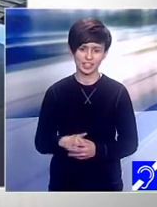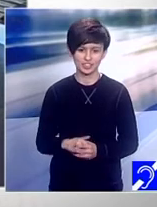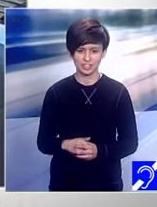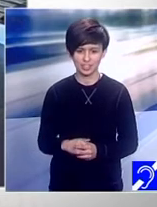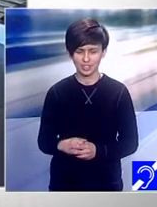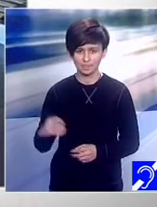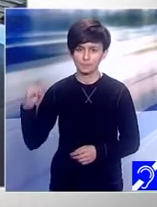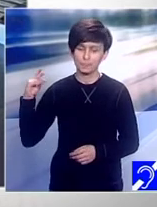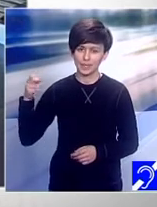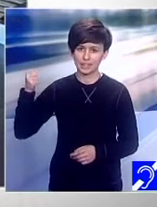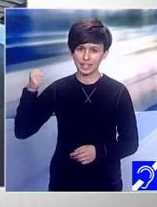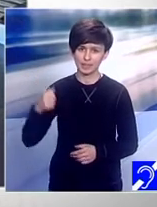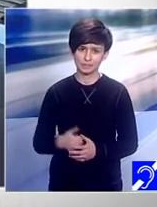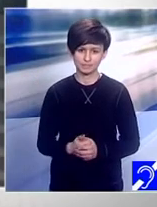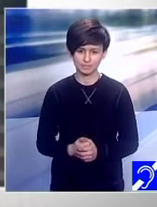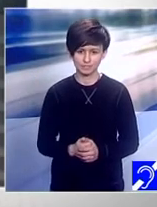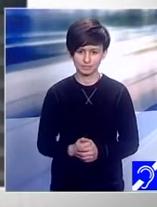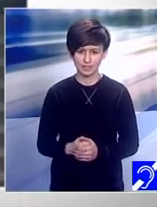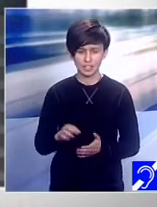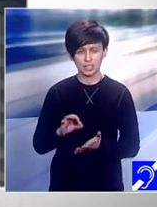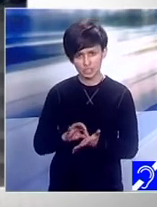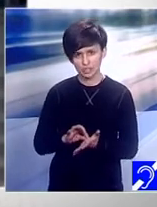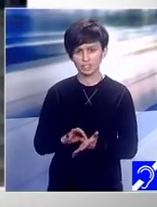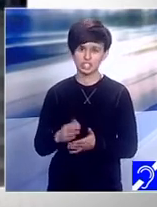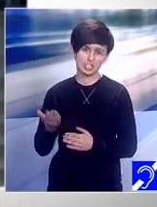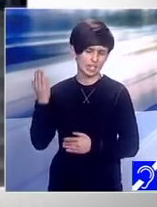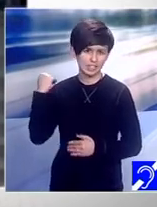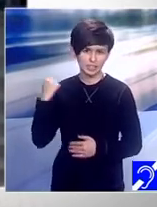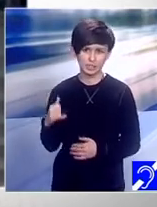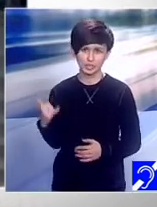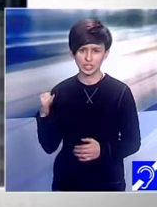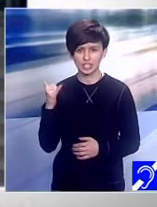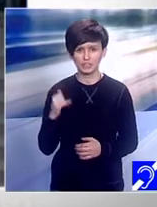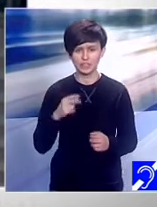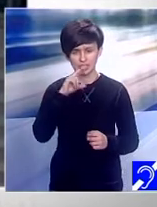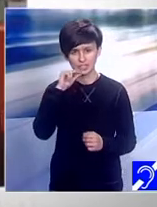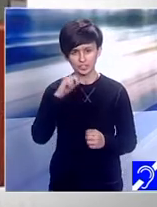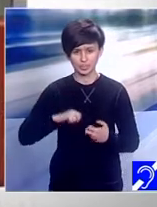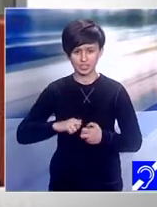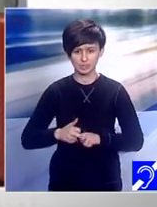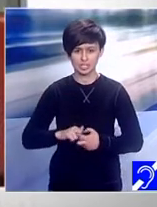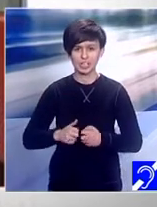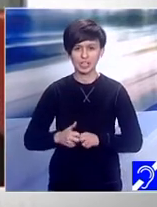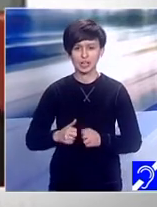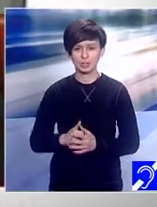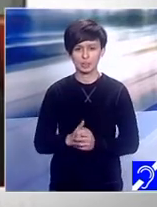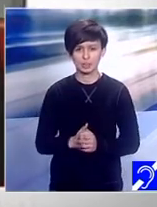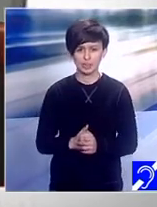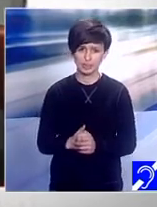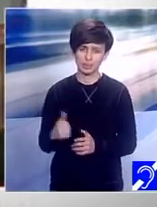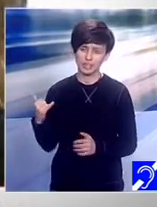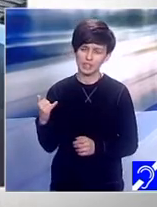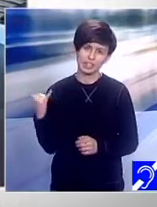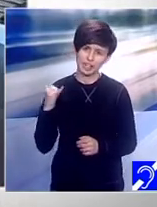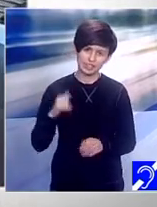Ei au fost și data trecută, te-au însoțit pe tine când ne-ai vorbit despre o problemă. Nu vreau să umbrim ziua de astăzi și să ne reîntoarcem